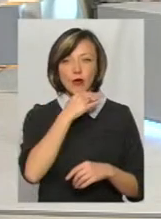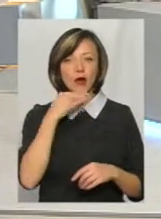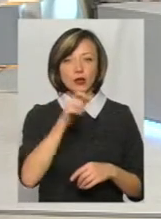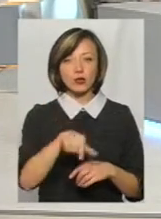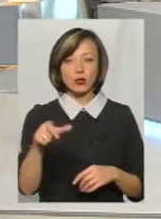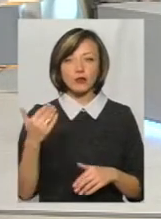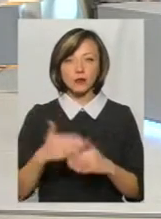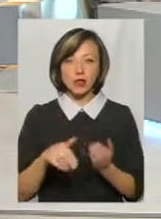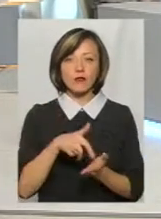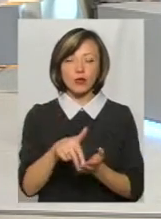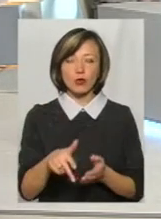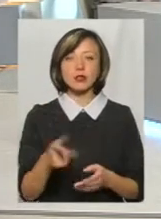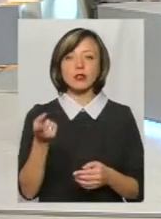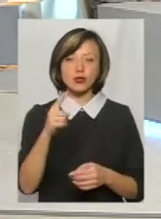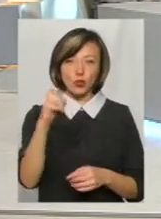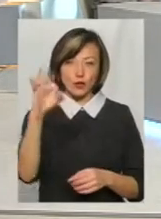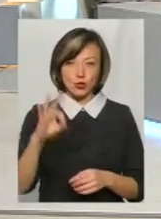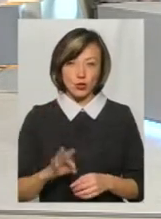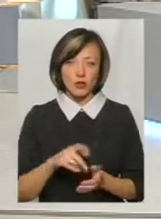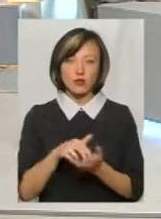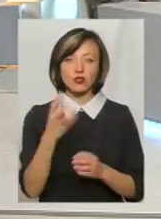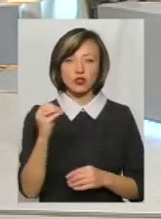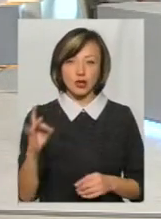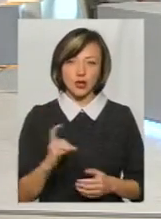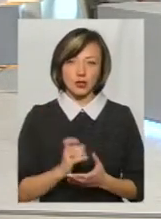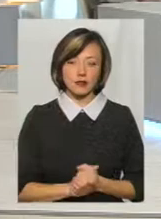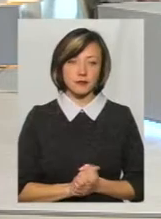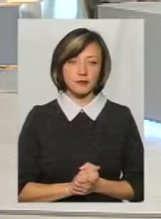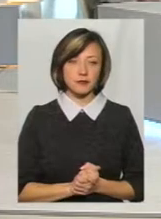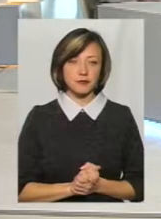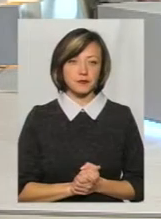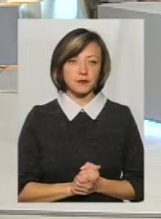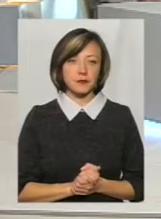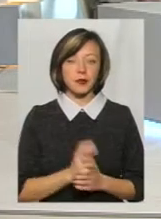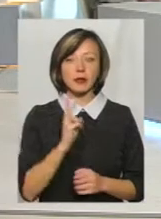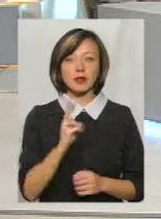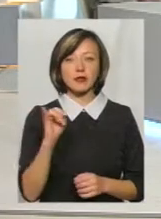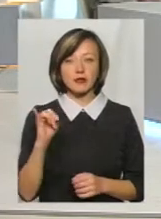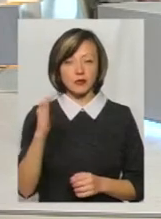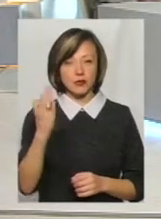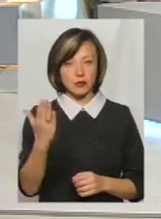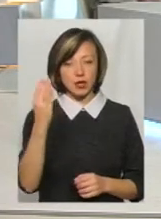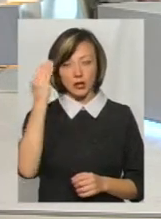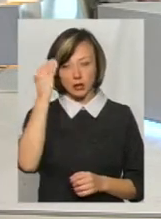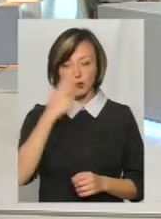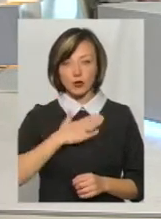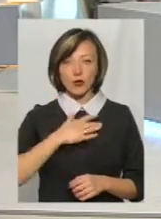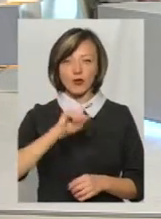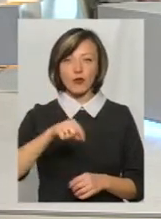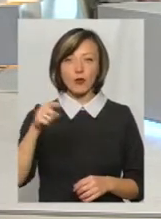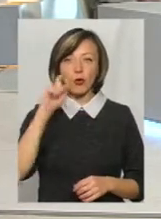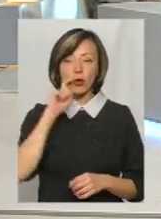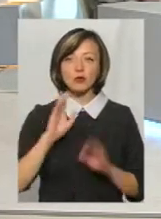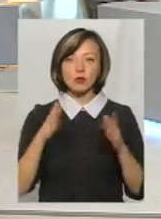людей, які вже виходили, вони стовідсотково вийдуть ще зрозумів. Костейн Іванович. На мою думку, вимог в українців